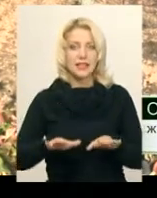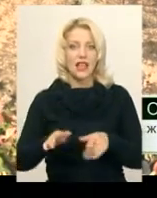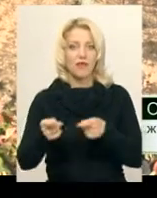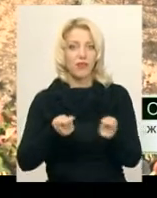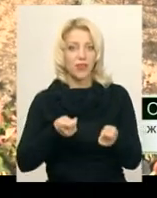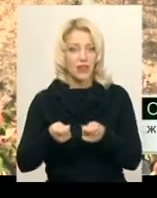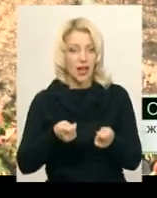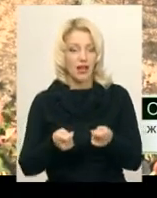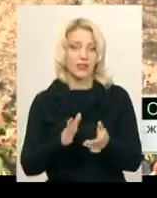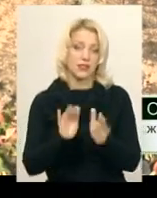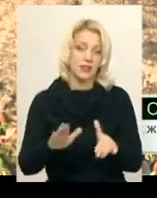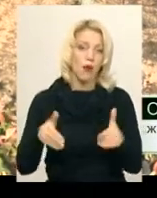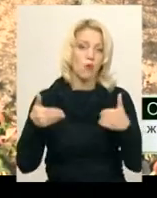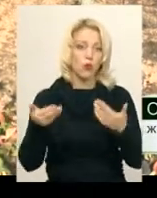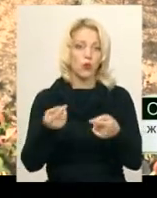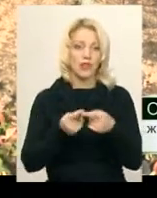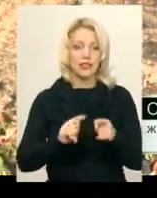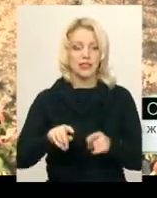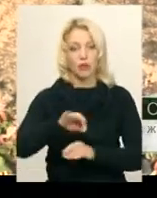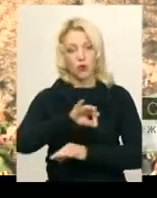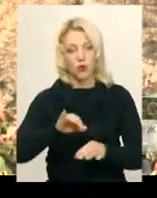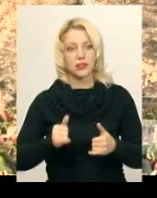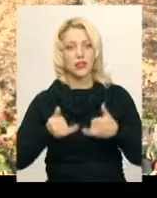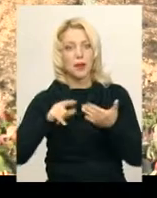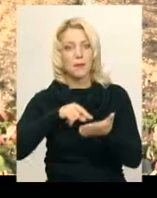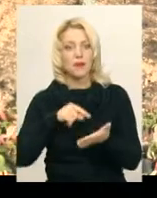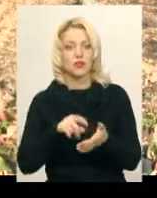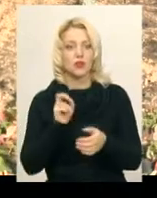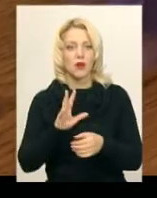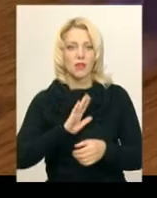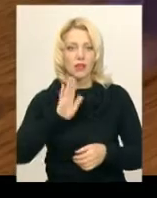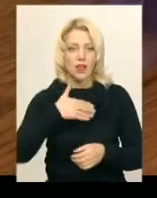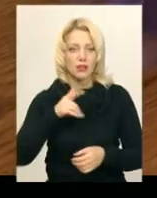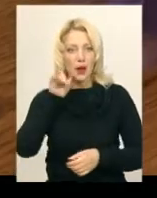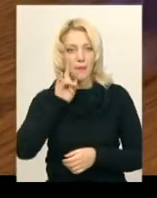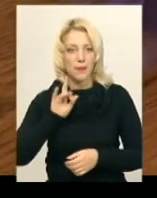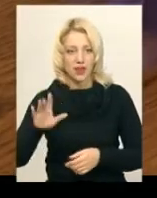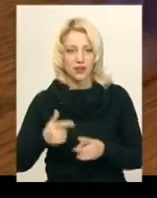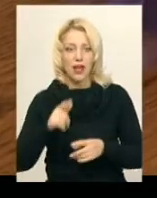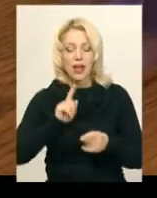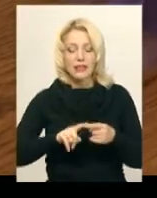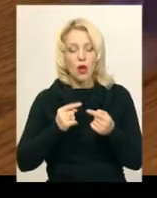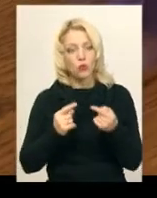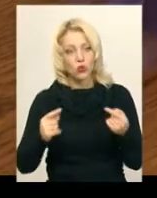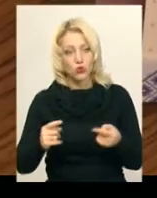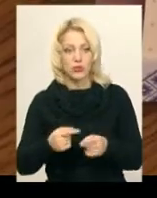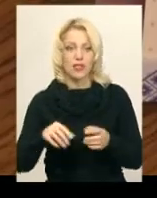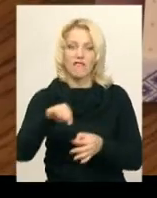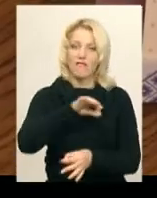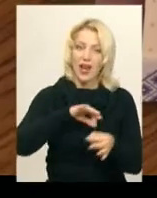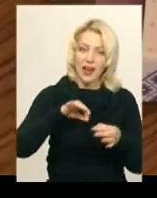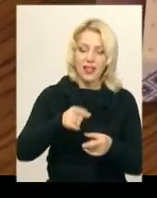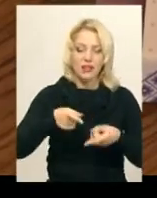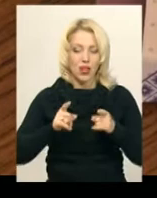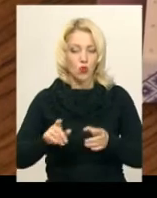запропонувати це як проєкт для міста, щоб це був як наш бренд. А це продукція з лаванди. Варення, натуральне